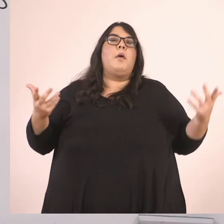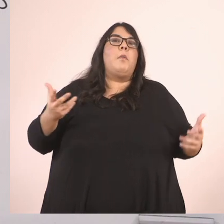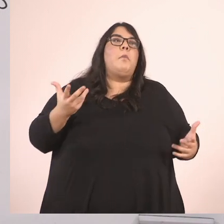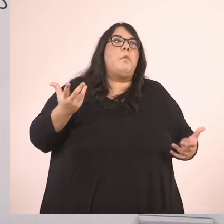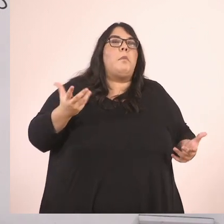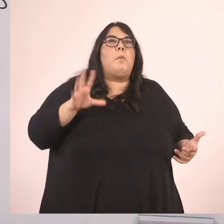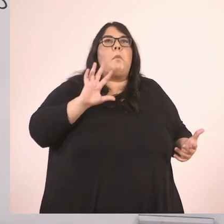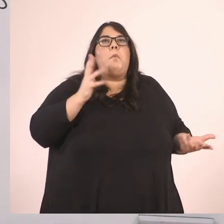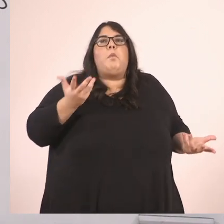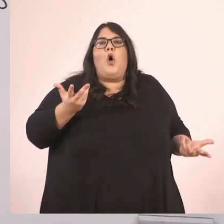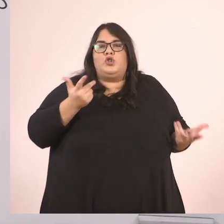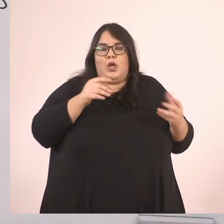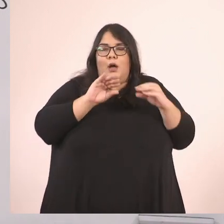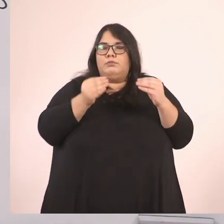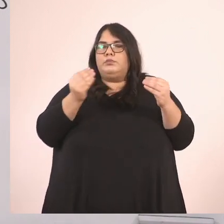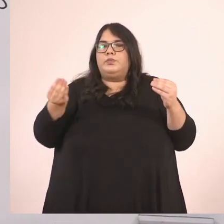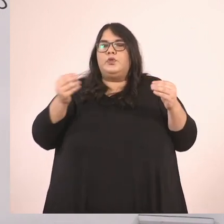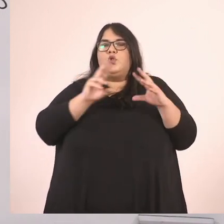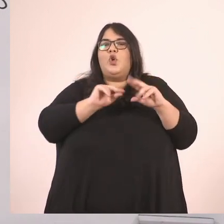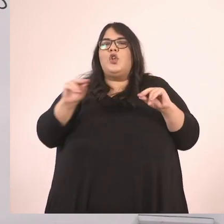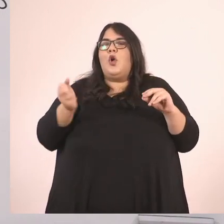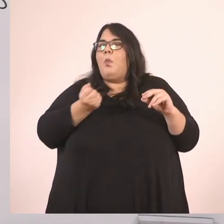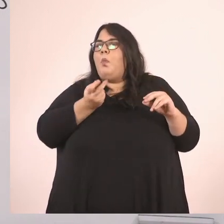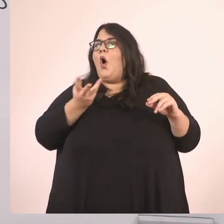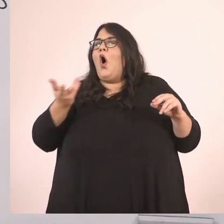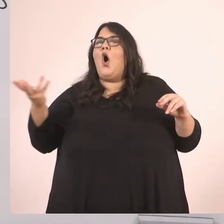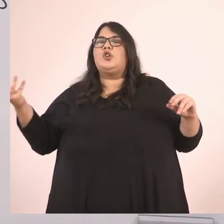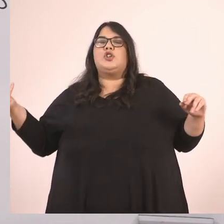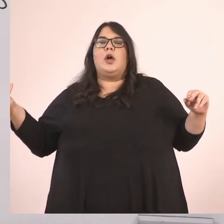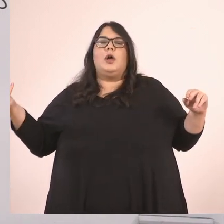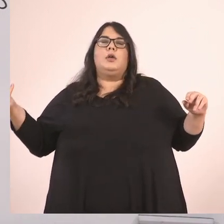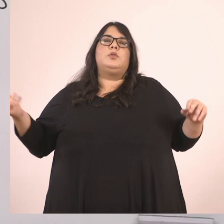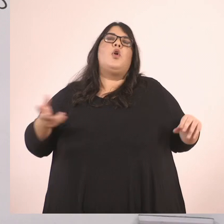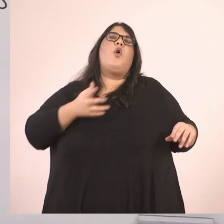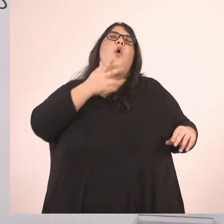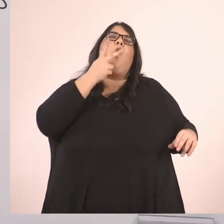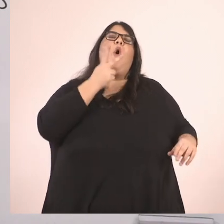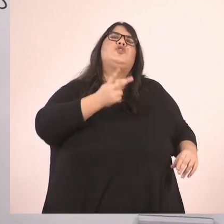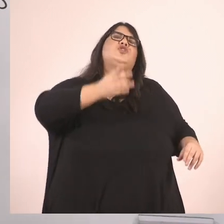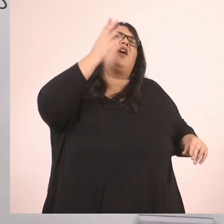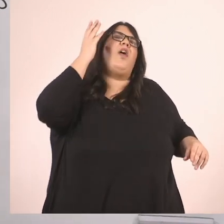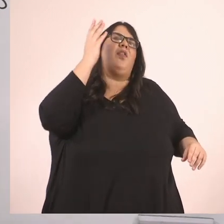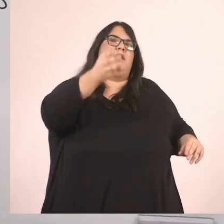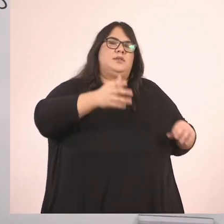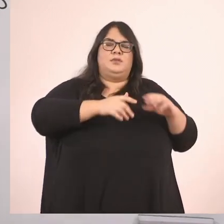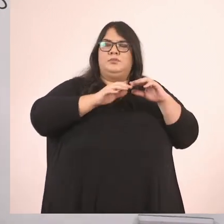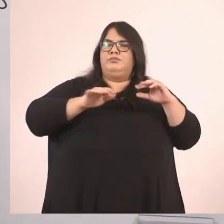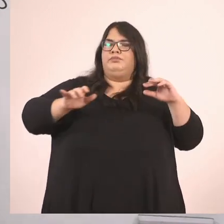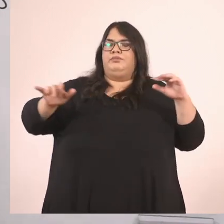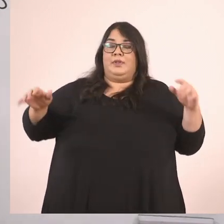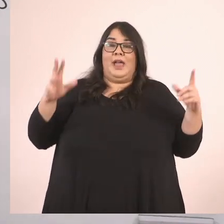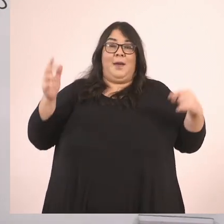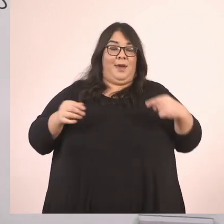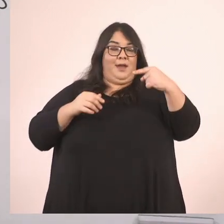κλάσματα ισοδύναμα με το αρχικό μπορώ να δημιουργήσω. Η απάντηση είναι όσα θέλετε. Κάθε φορά που θα